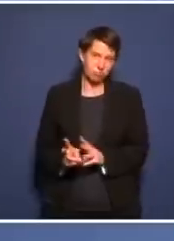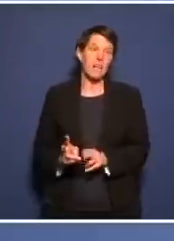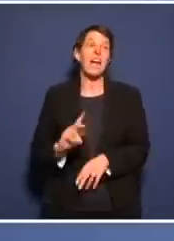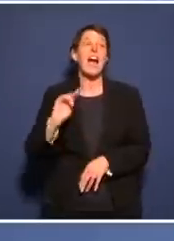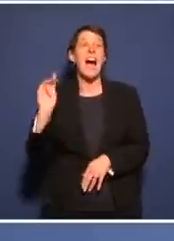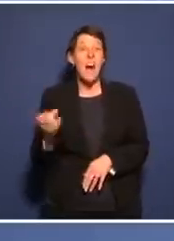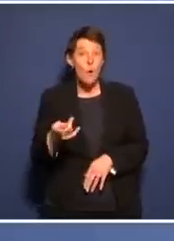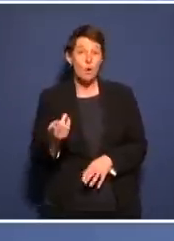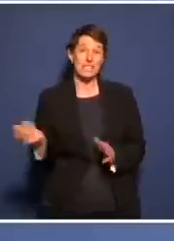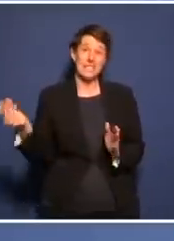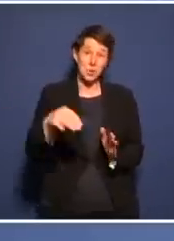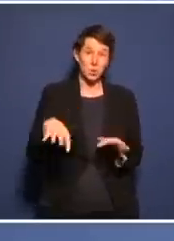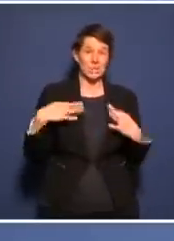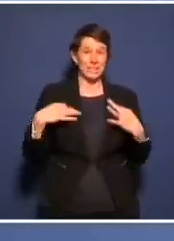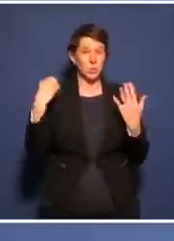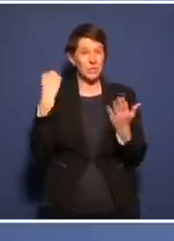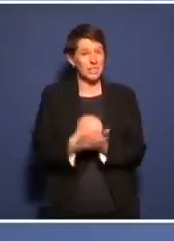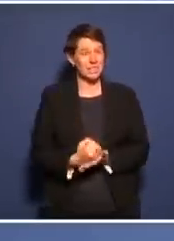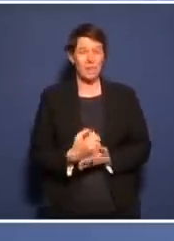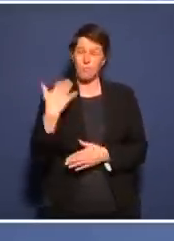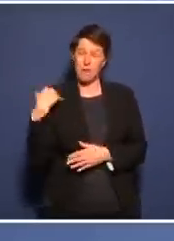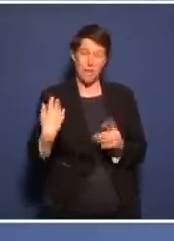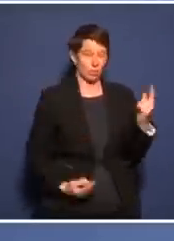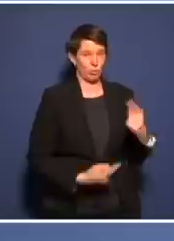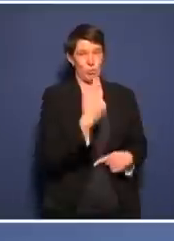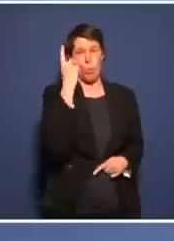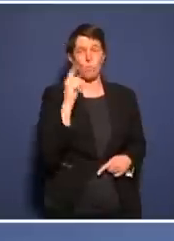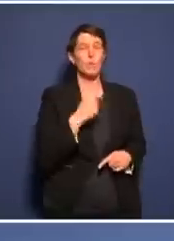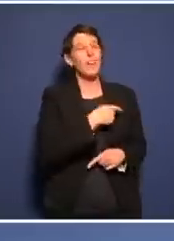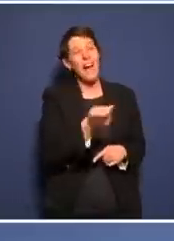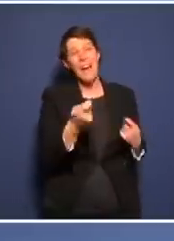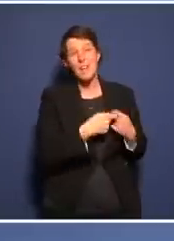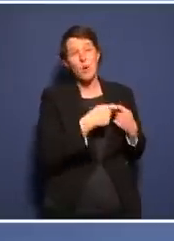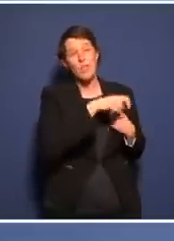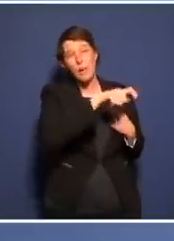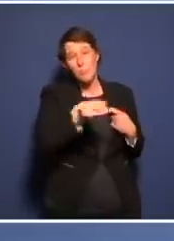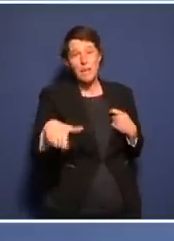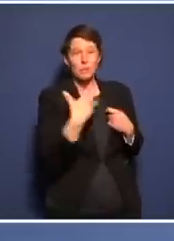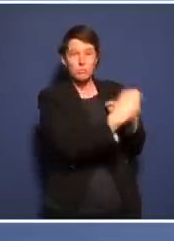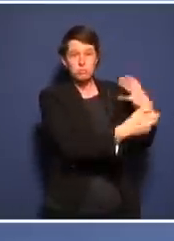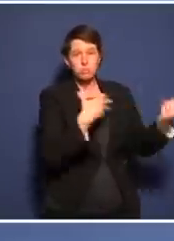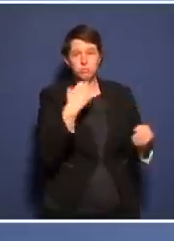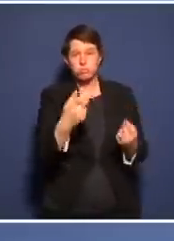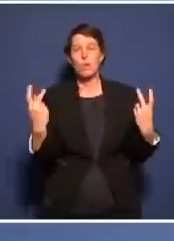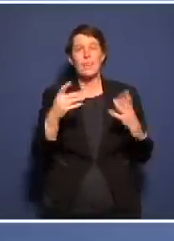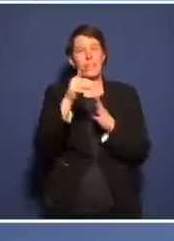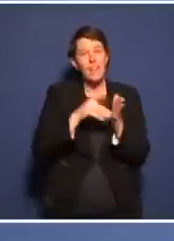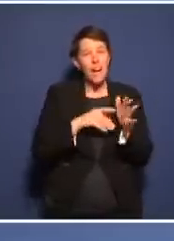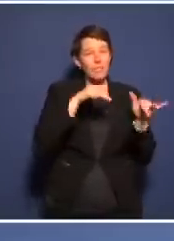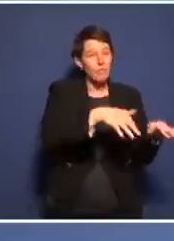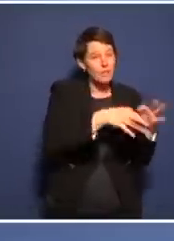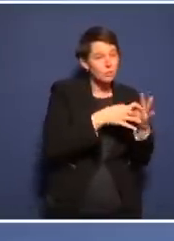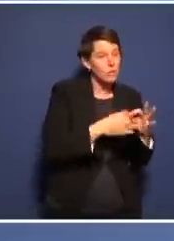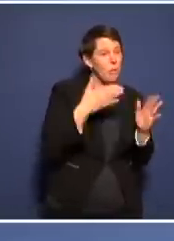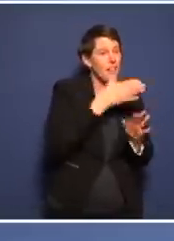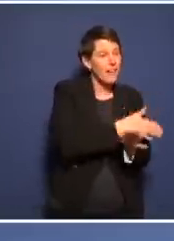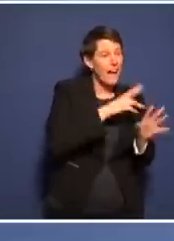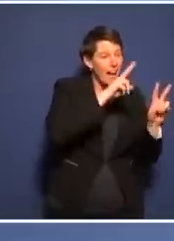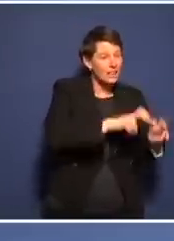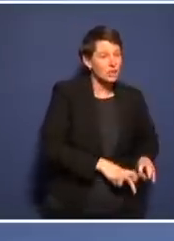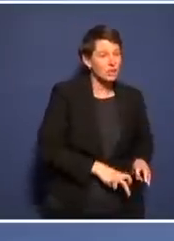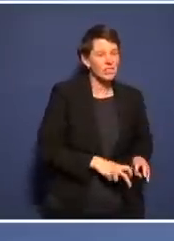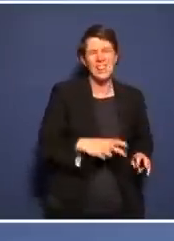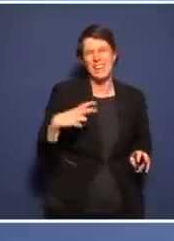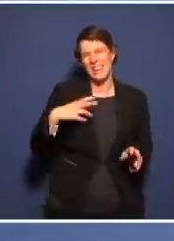belastet, dass sie nicht mehr alle Kontaktpersonen identifizieren oder Daten zu den Fällen nachrecherchieren können. Das tun sie jetzt schon